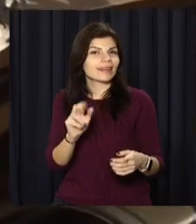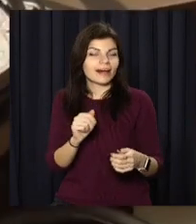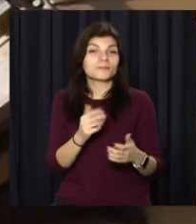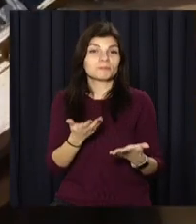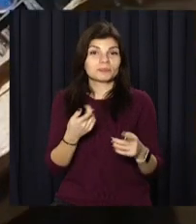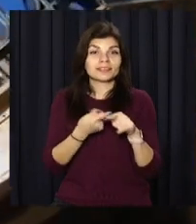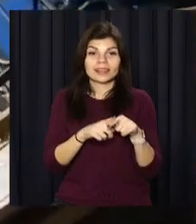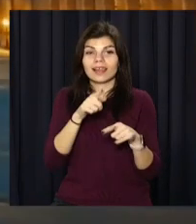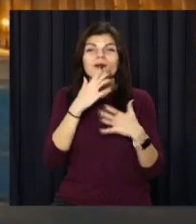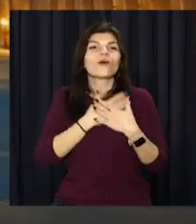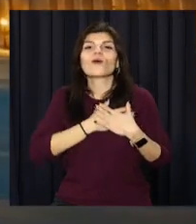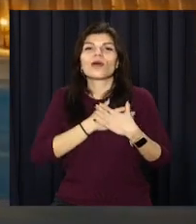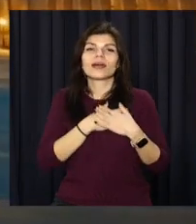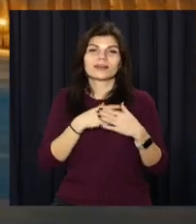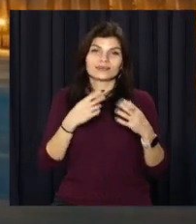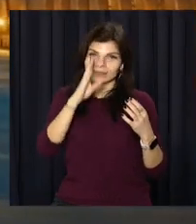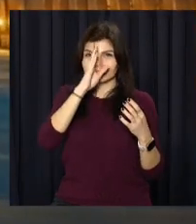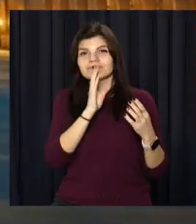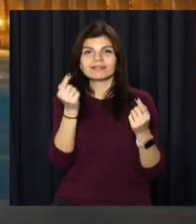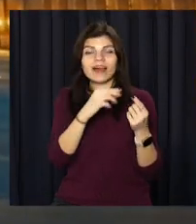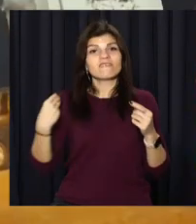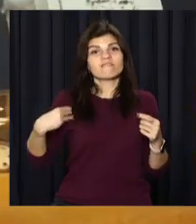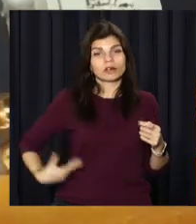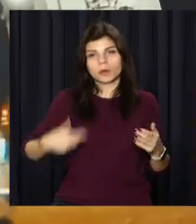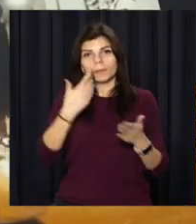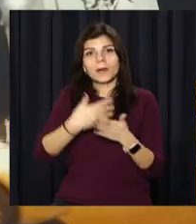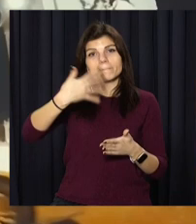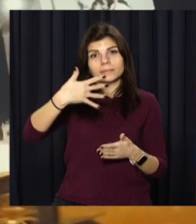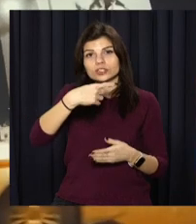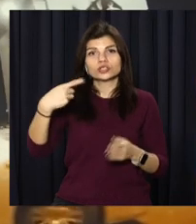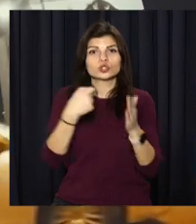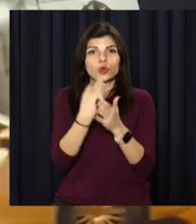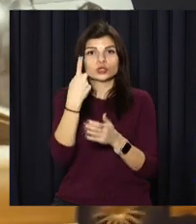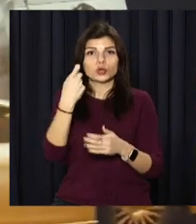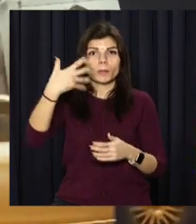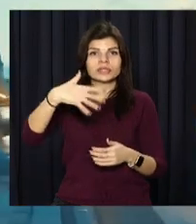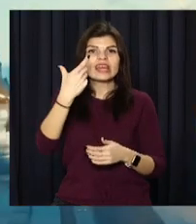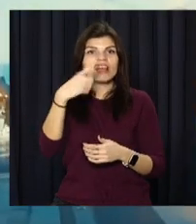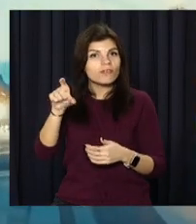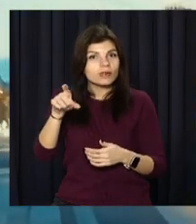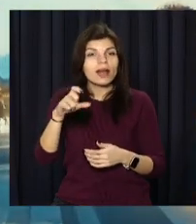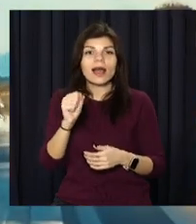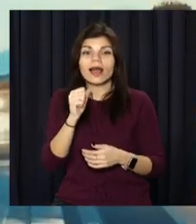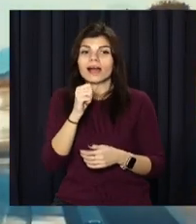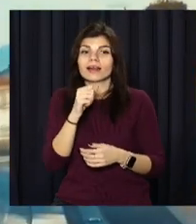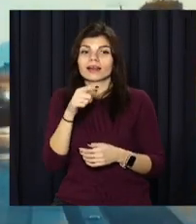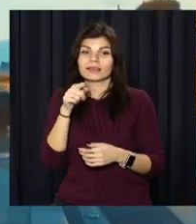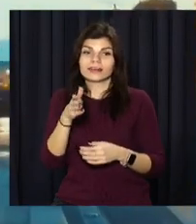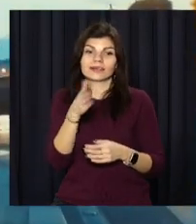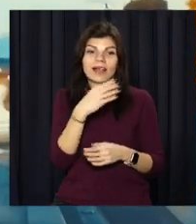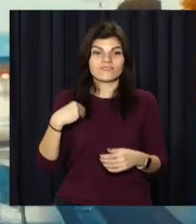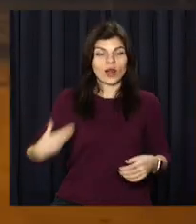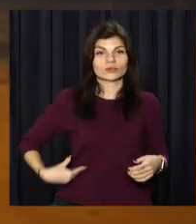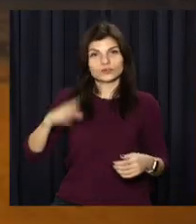середньому на презент кохання або коханому французи витрачають від 50 до 150 євро. А от квіті від французьких